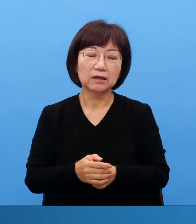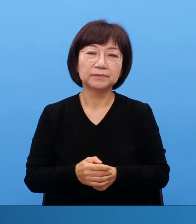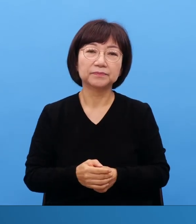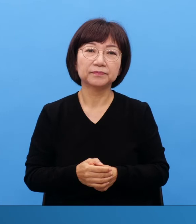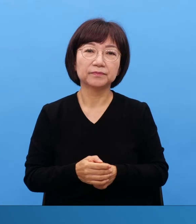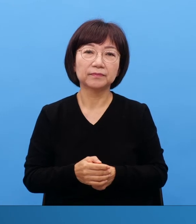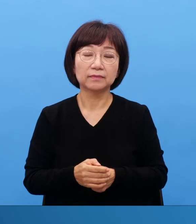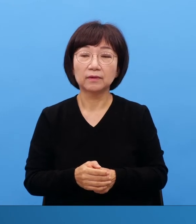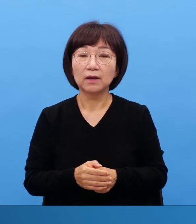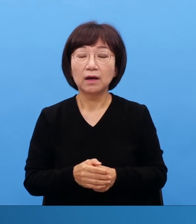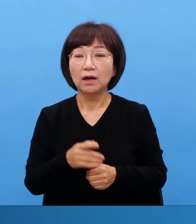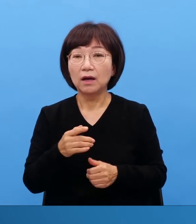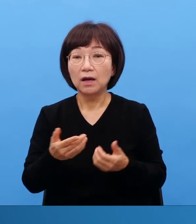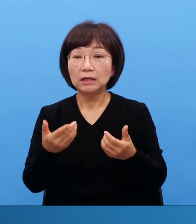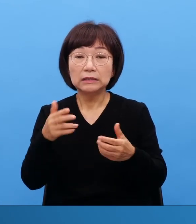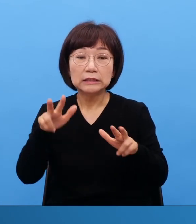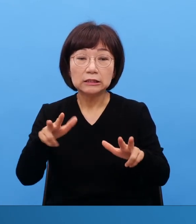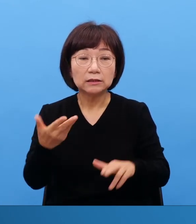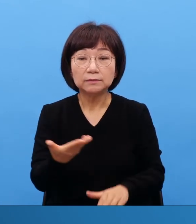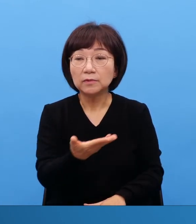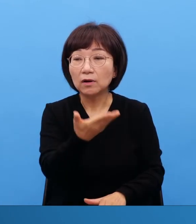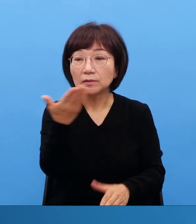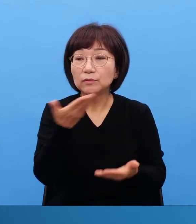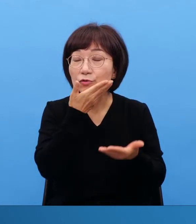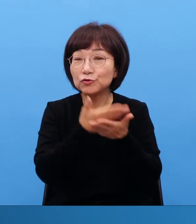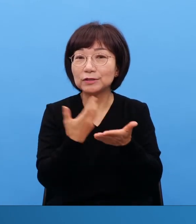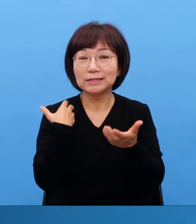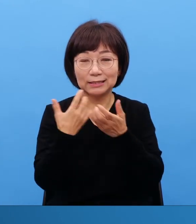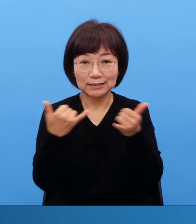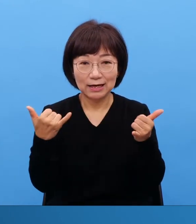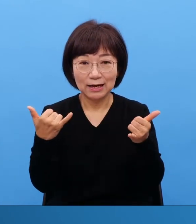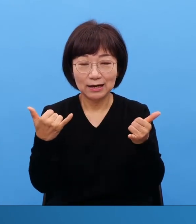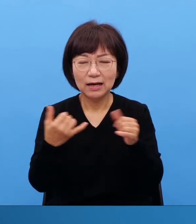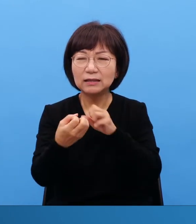응답받겠습니까? 응답받고 안 받고 문제가 아니잖아요 뭘 해야 되겠습니까?